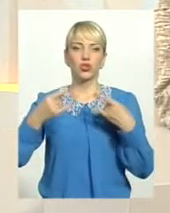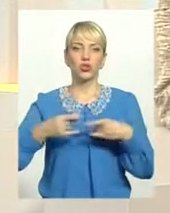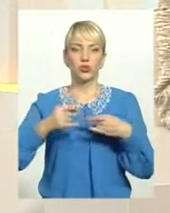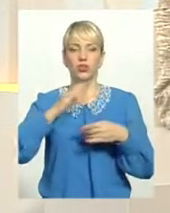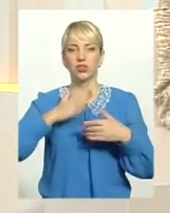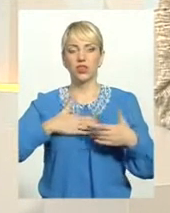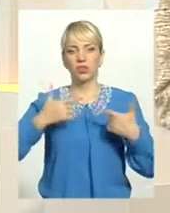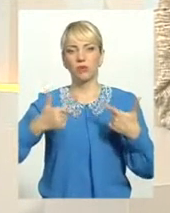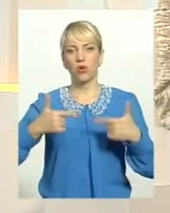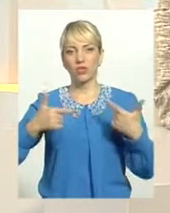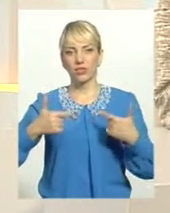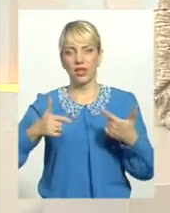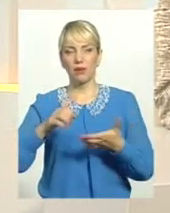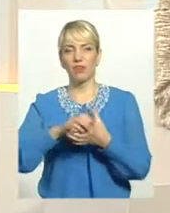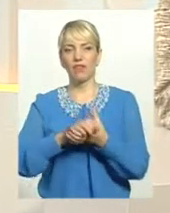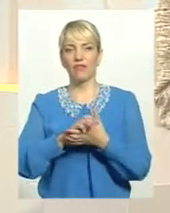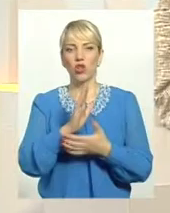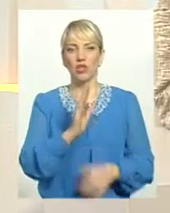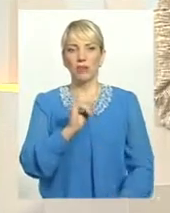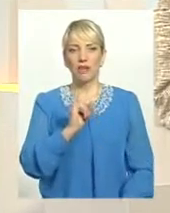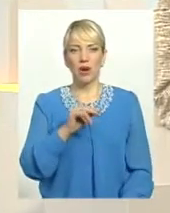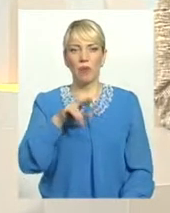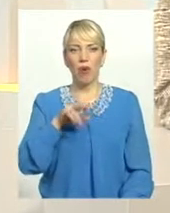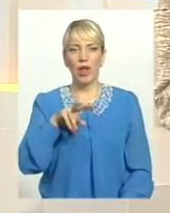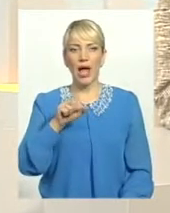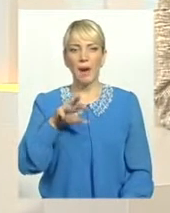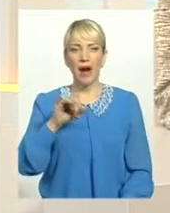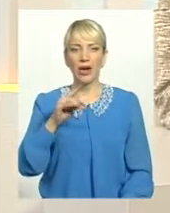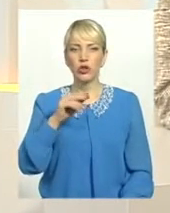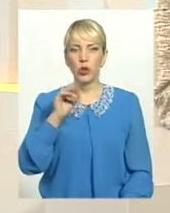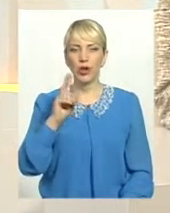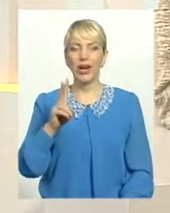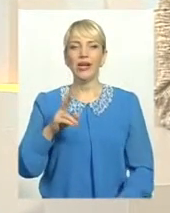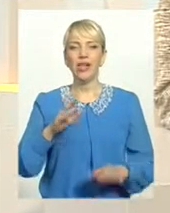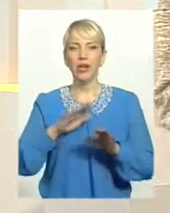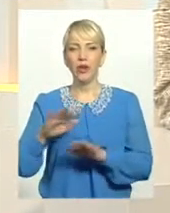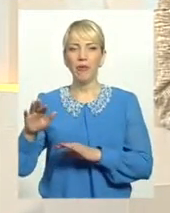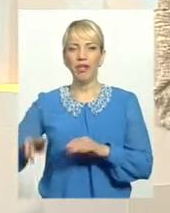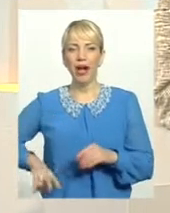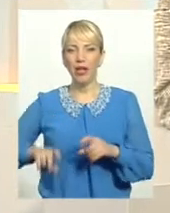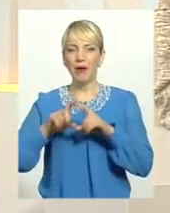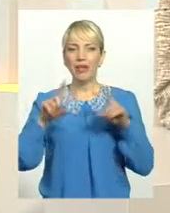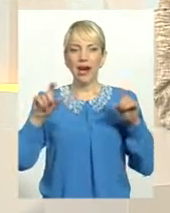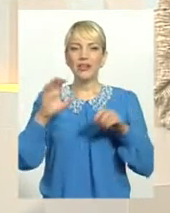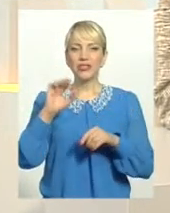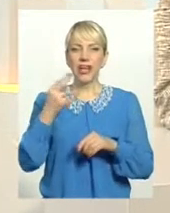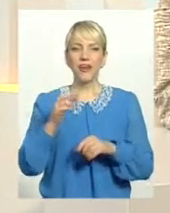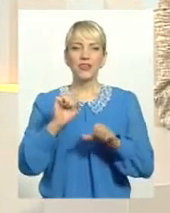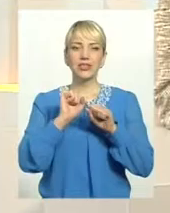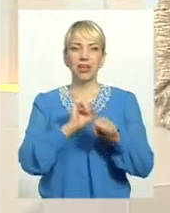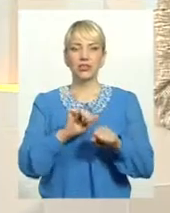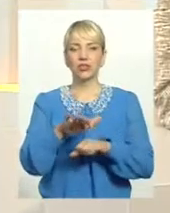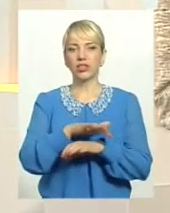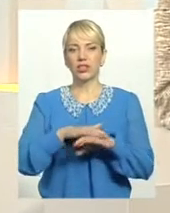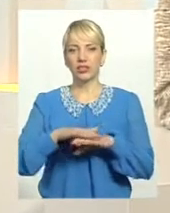гостями. Знайомтеся, Володимир Іванович Паламарчук, заступник директора Департаменту соціального захисту населення